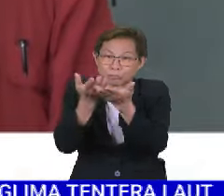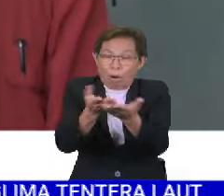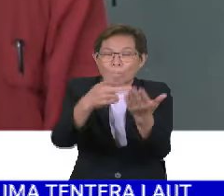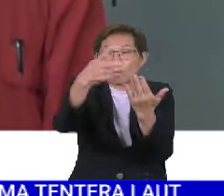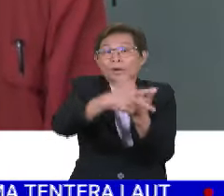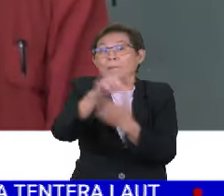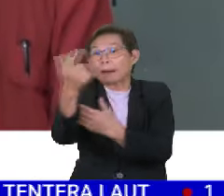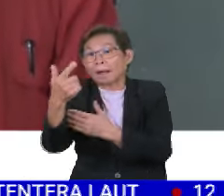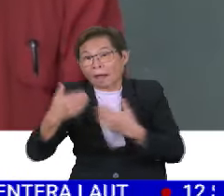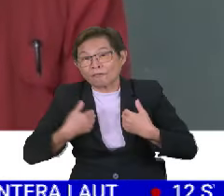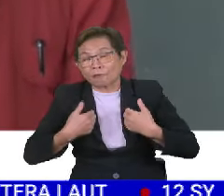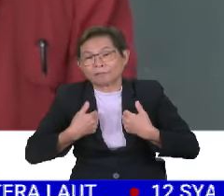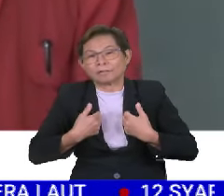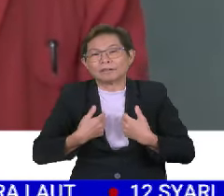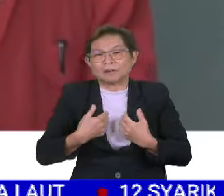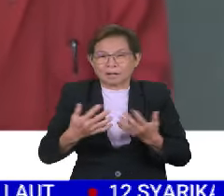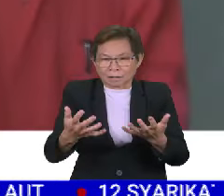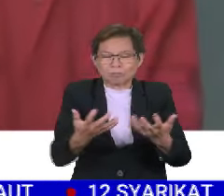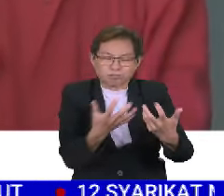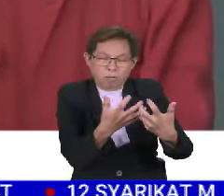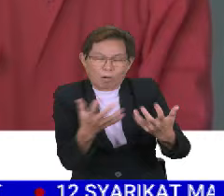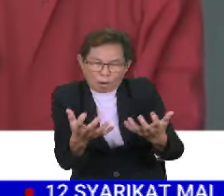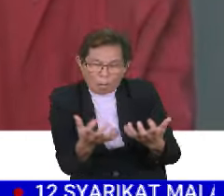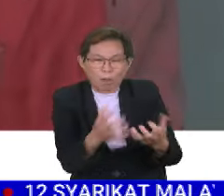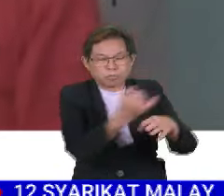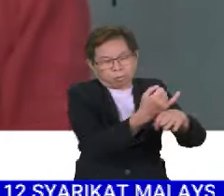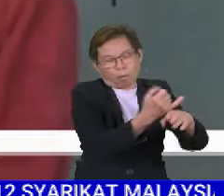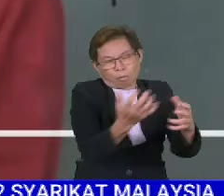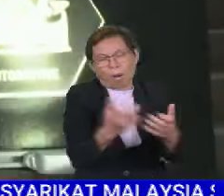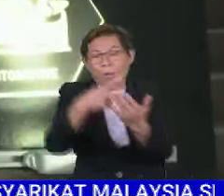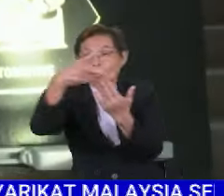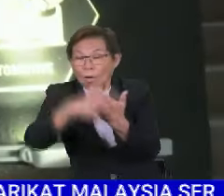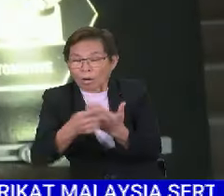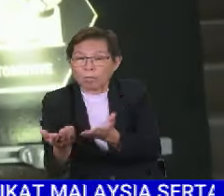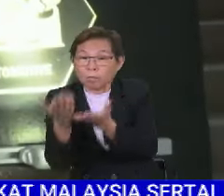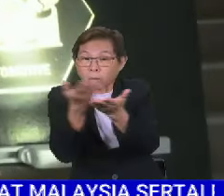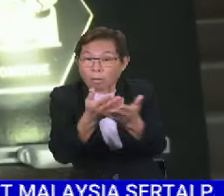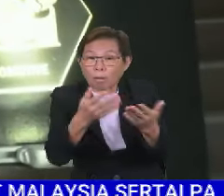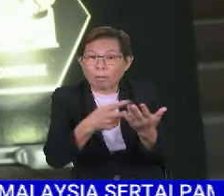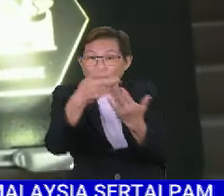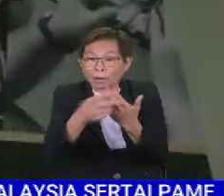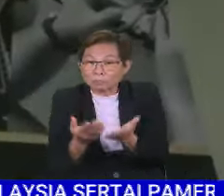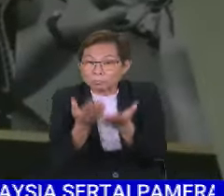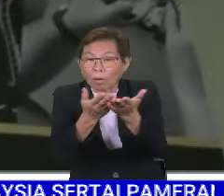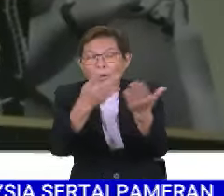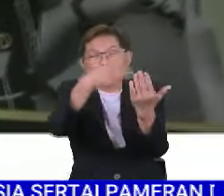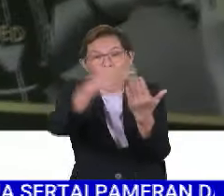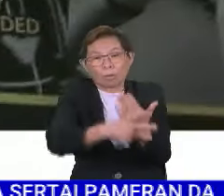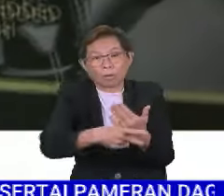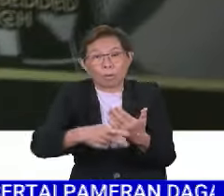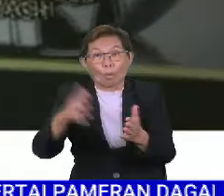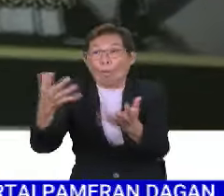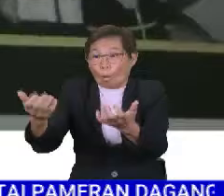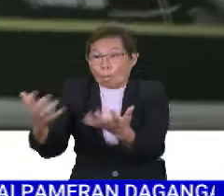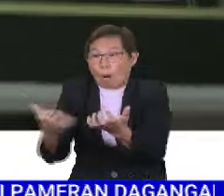lain yang mana selari dengan kehendak industri lah pada hari ini. Program-program yang ditawarkan adalah program-program yang high demand